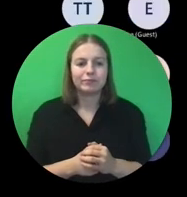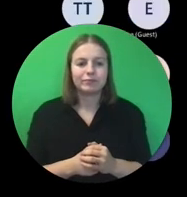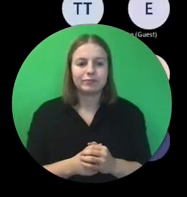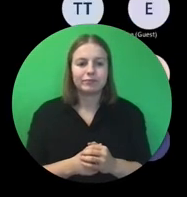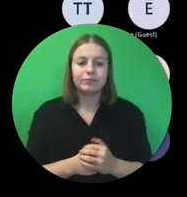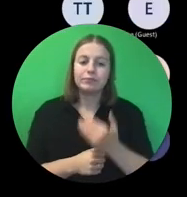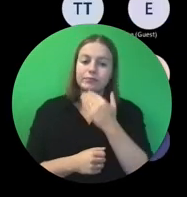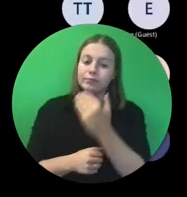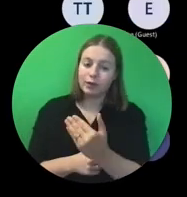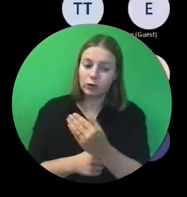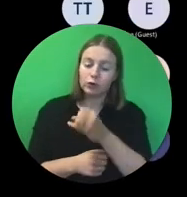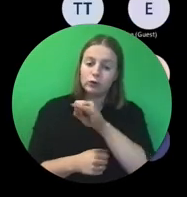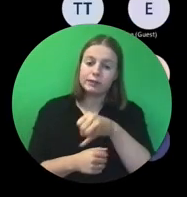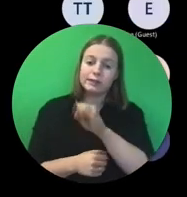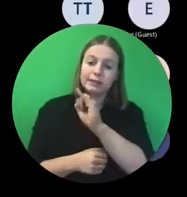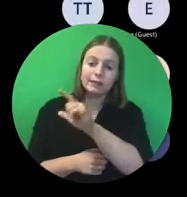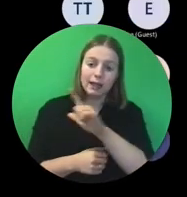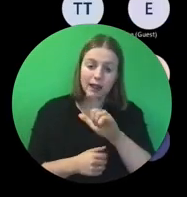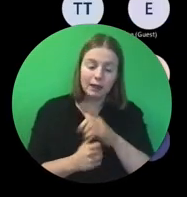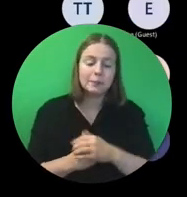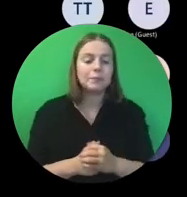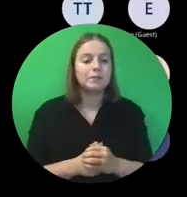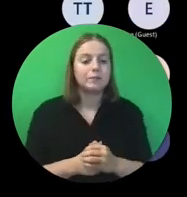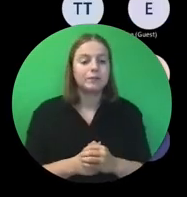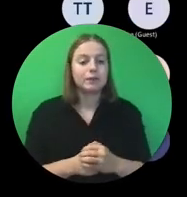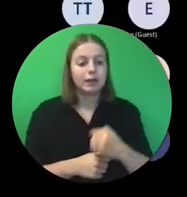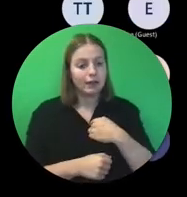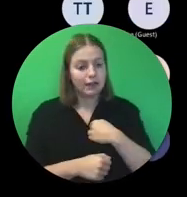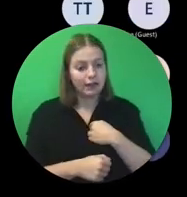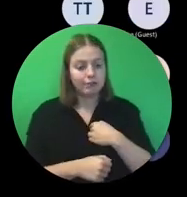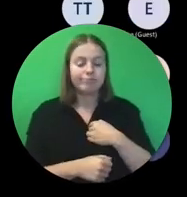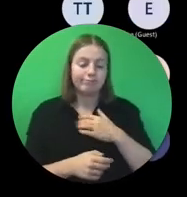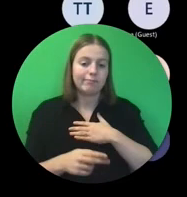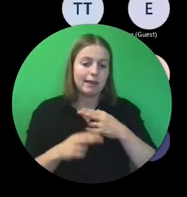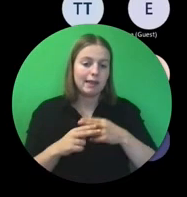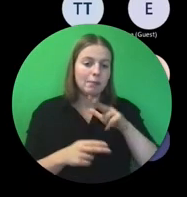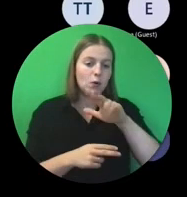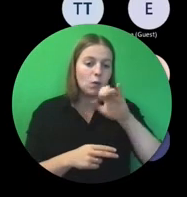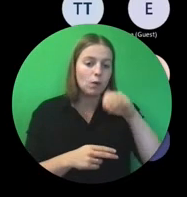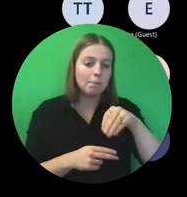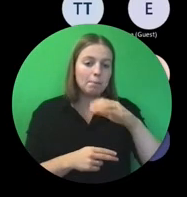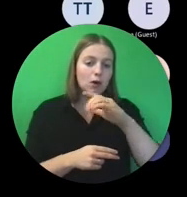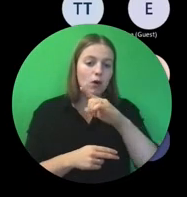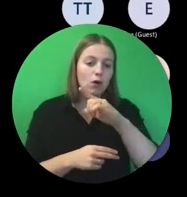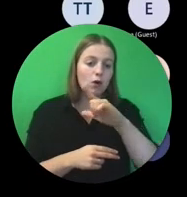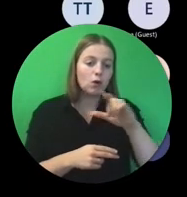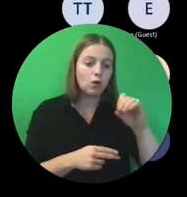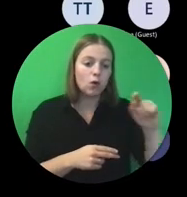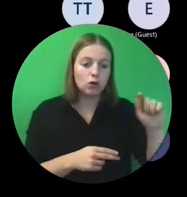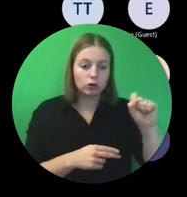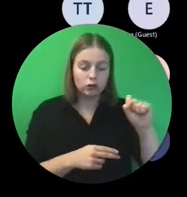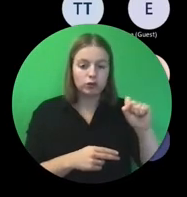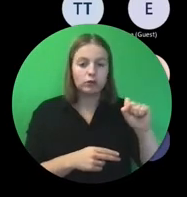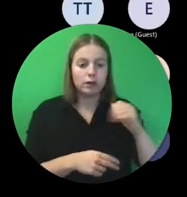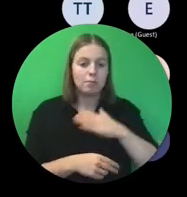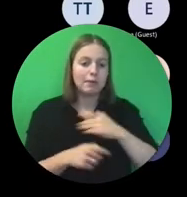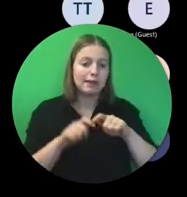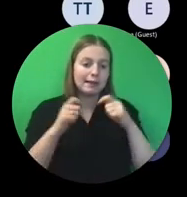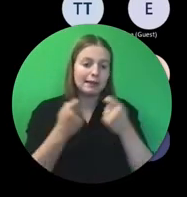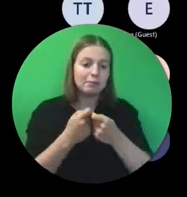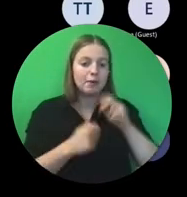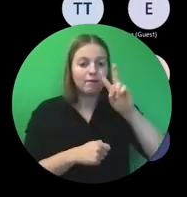Dank je wel, Jill. Namens mezelf, mijn naam is Wim Kloots en mijn team, teambalansen en Europese fondsen.